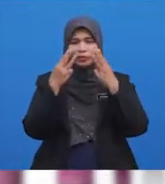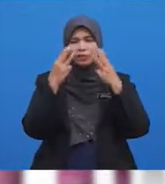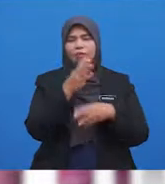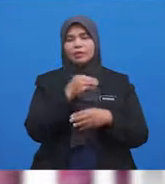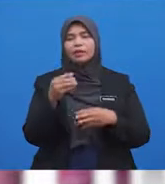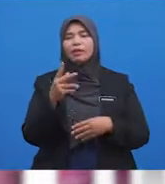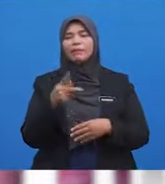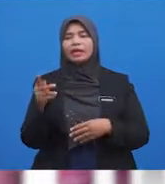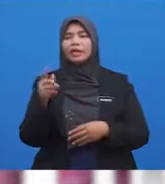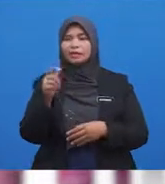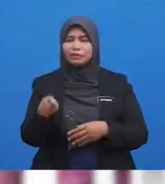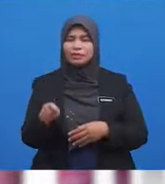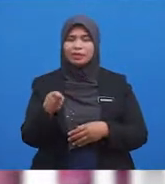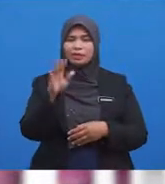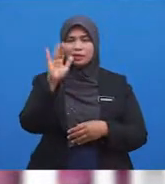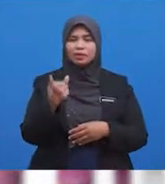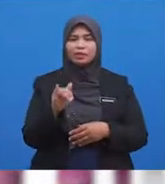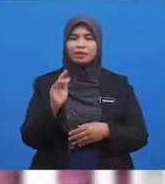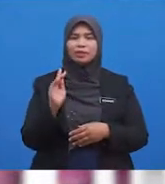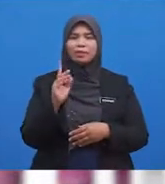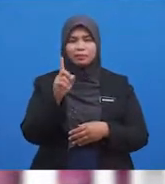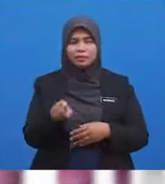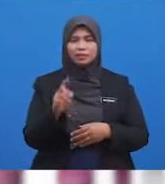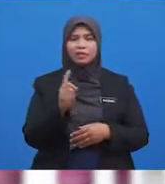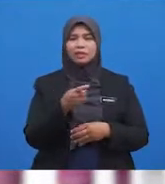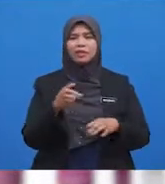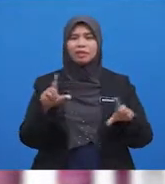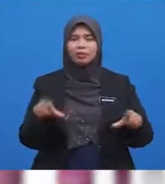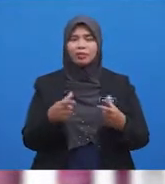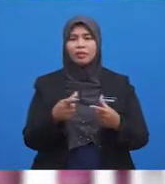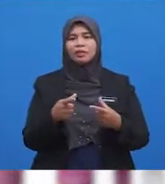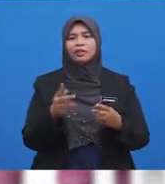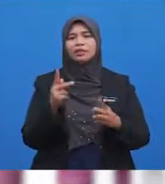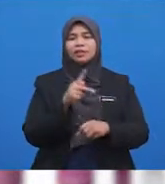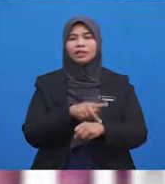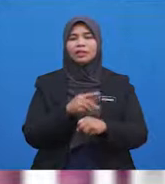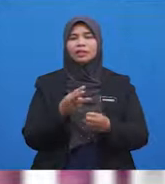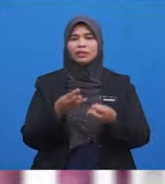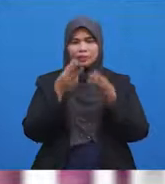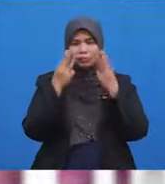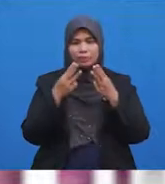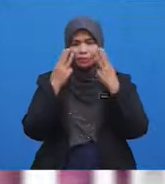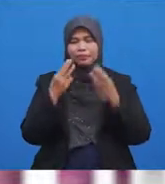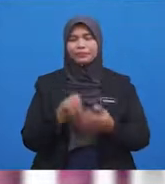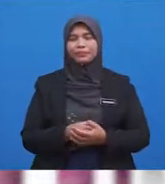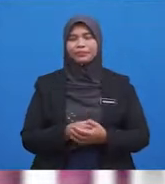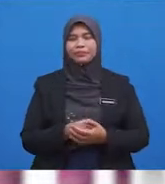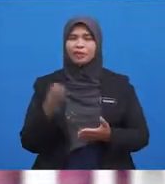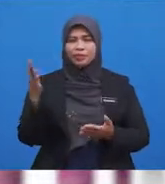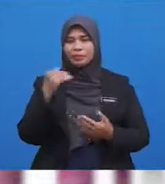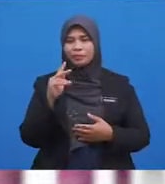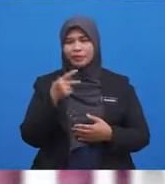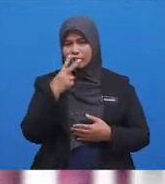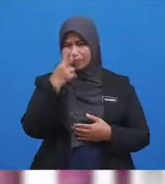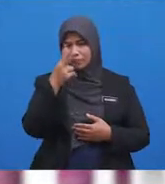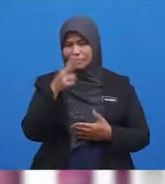perkara sunat yang patut dilakukan ketika wuduk. Jom kita